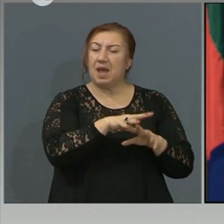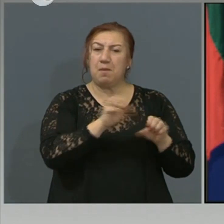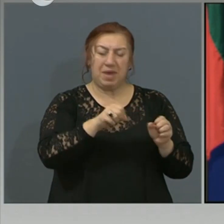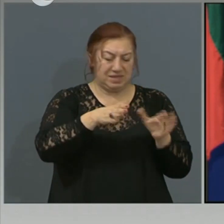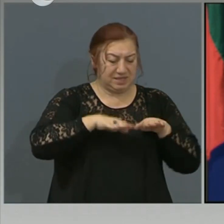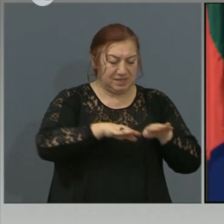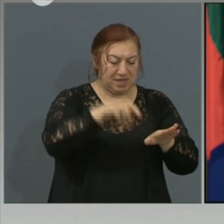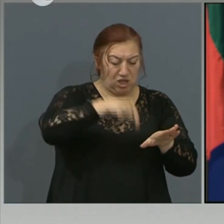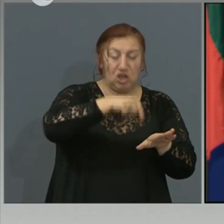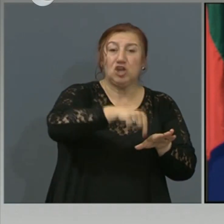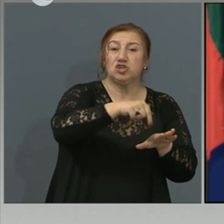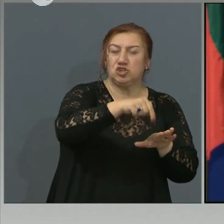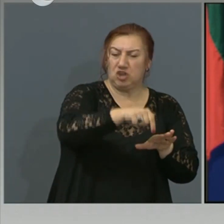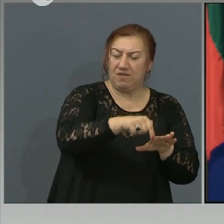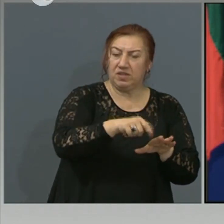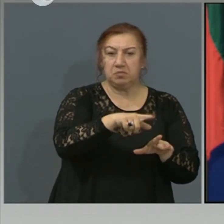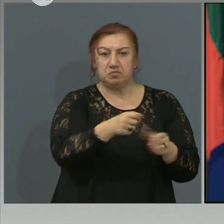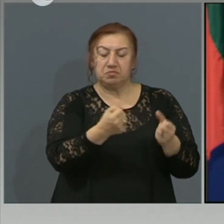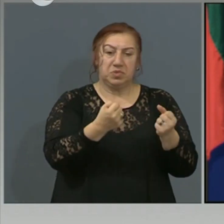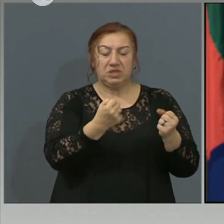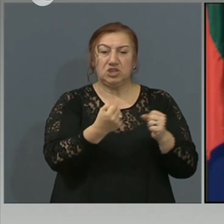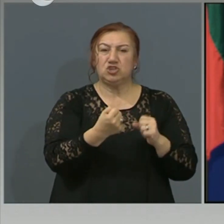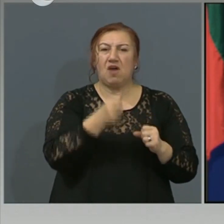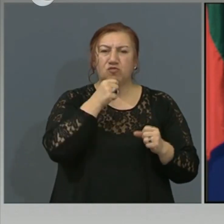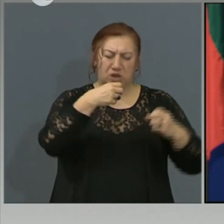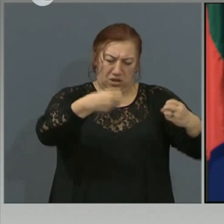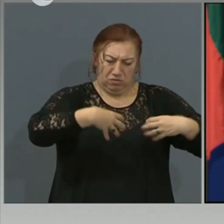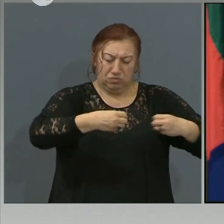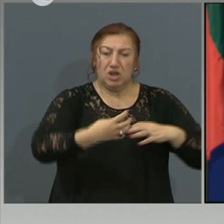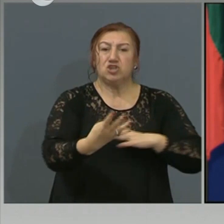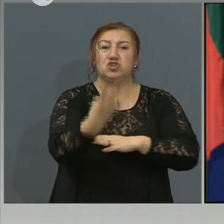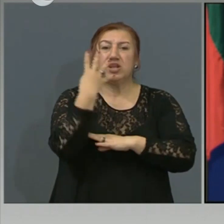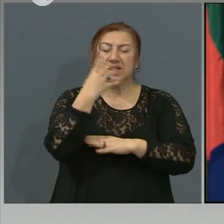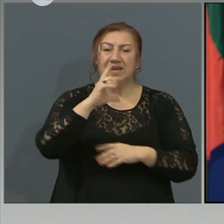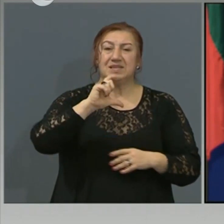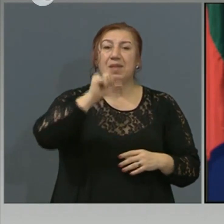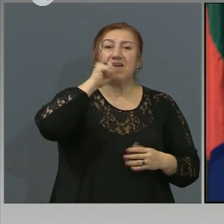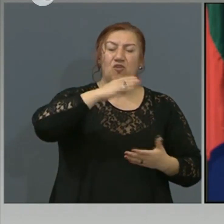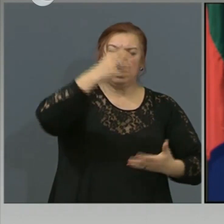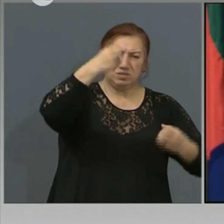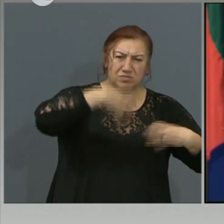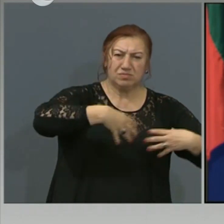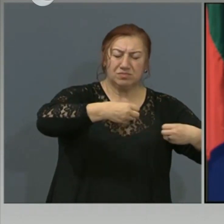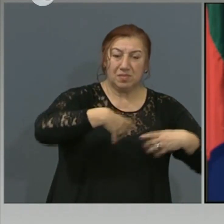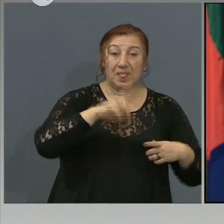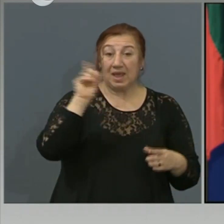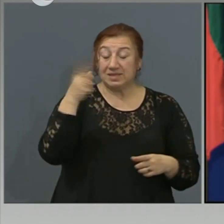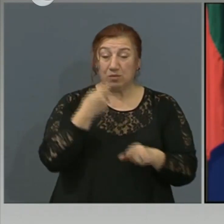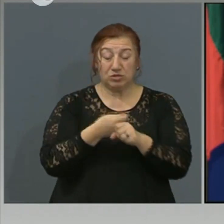отколкото шевна, и издържат около 4 хиляди сантиметра воден стълб. Само за да направите разлика,